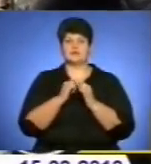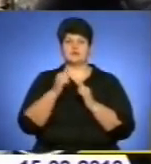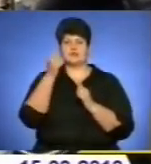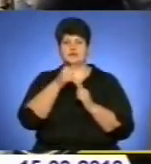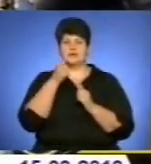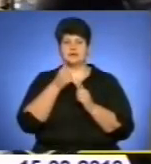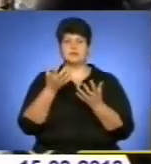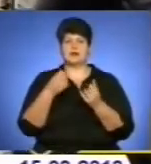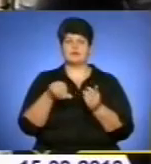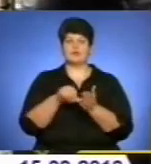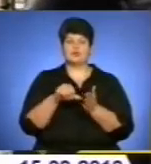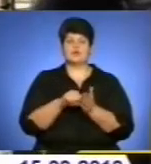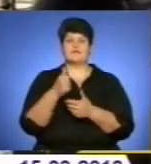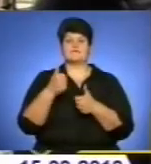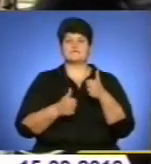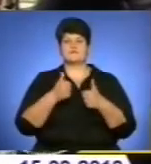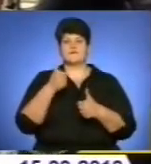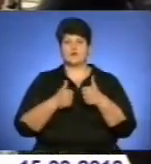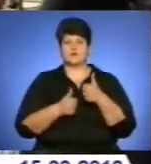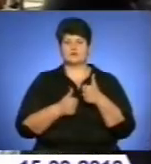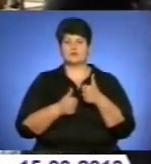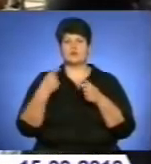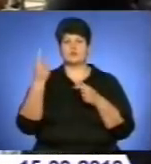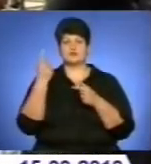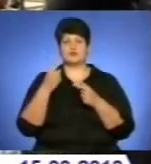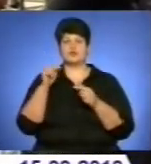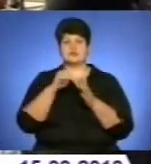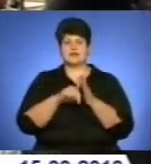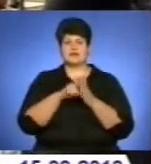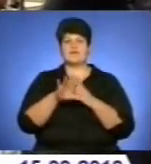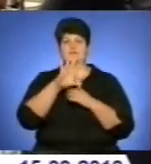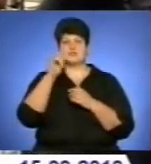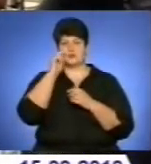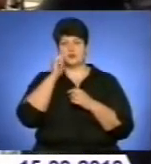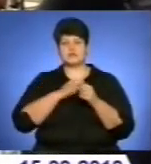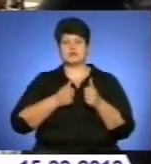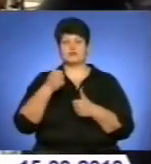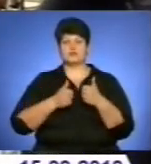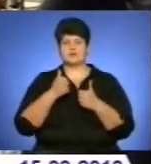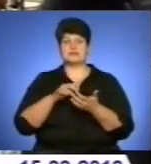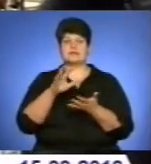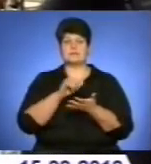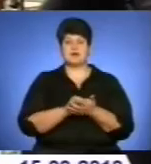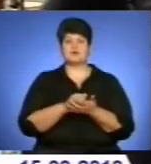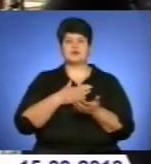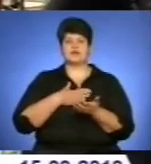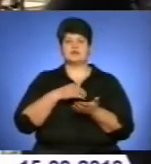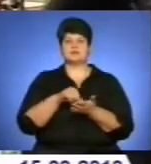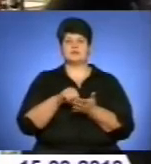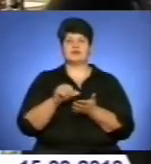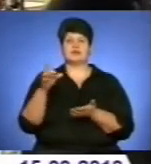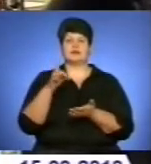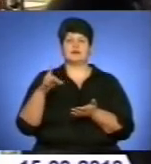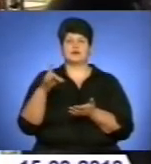салонів, відкривається парикарські салони багато. Це в нас нові учасники з районів. Неодноразово беремо участь в цьому конкурсі,